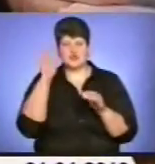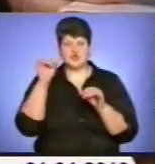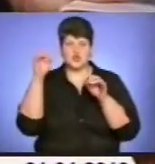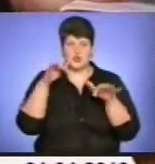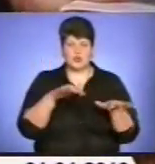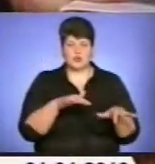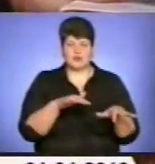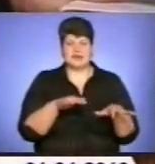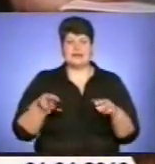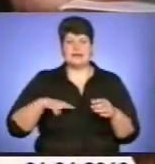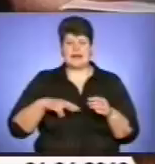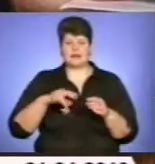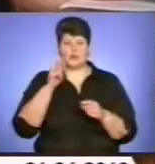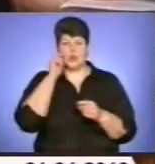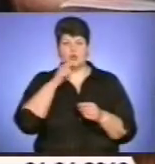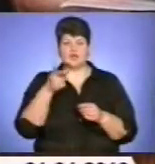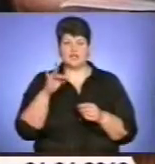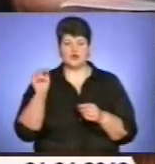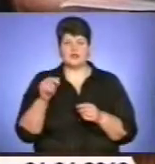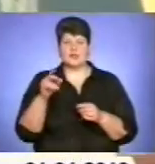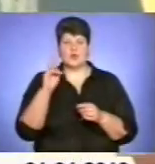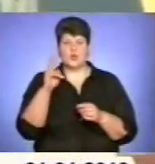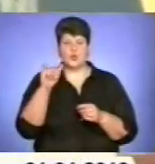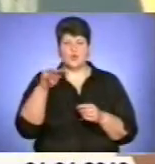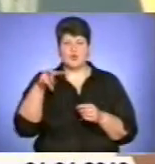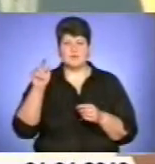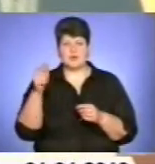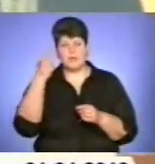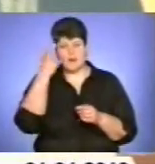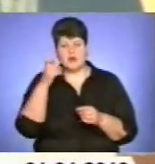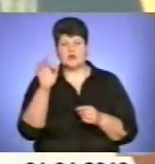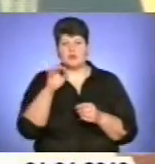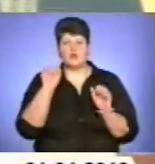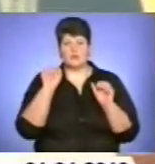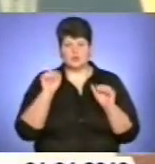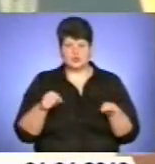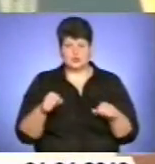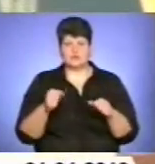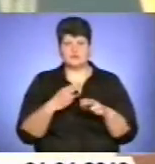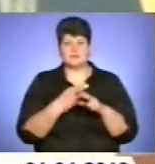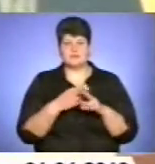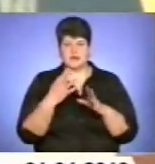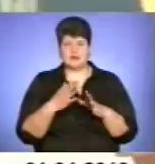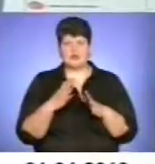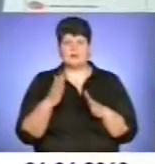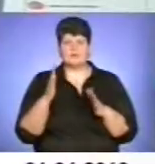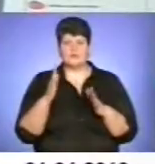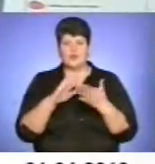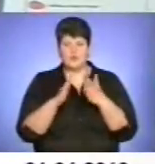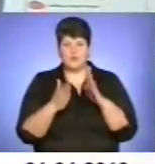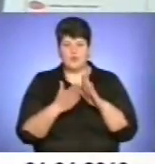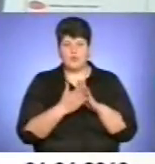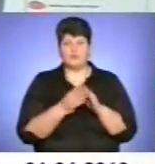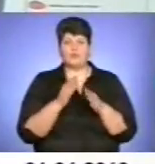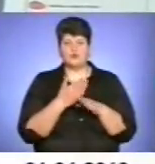Директор Укргідрометеоцентру Микола Кульбіда попередив про потенційну небезпеку від гідрологічних умов. Поступове